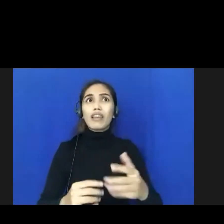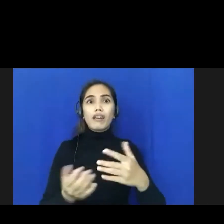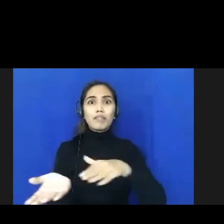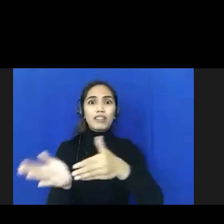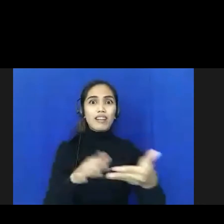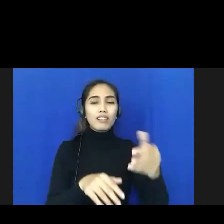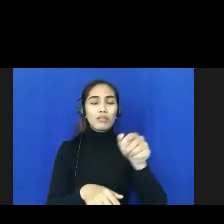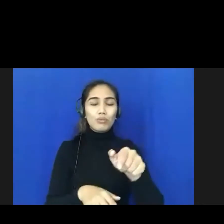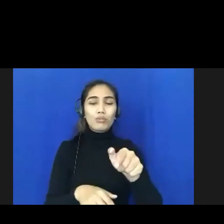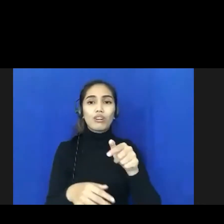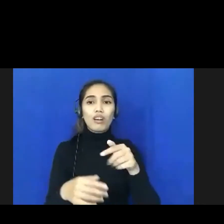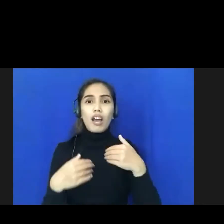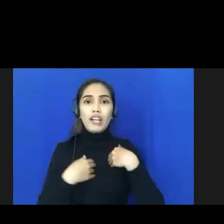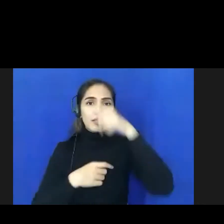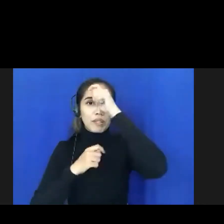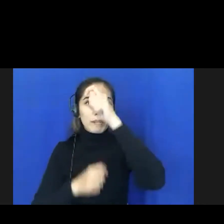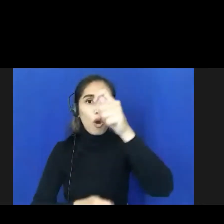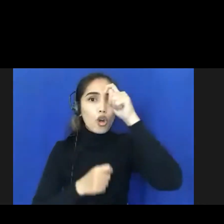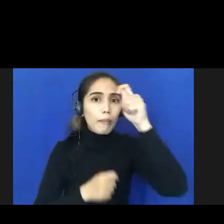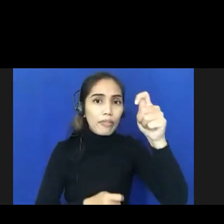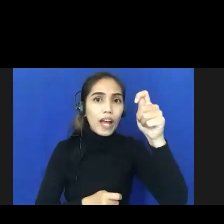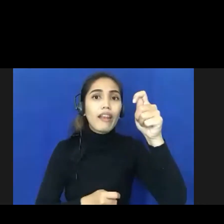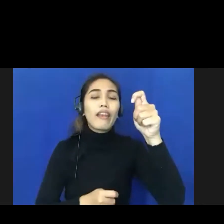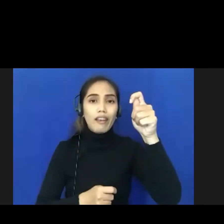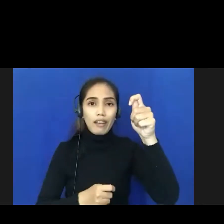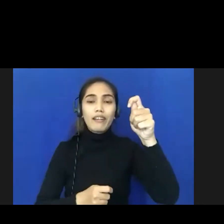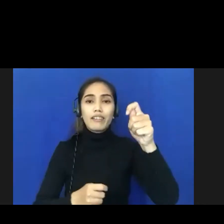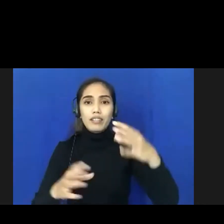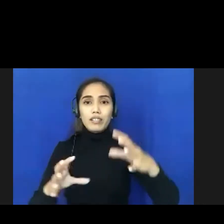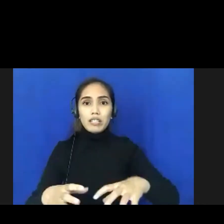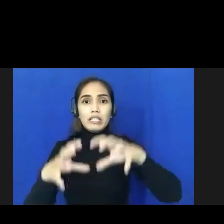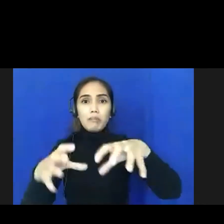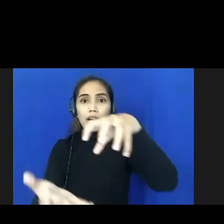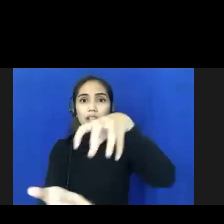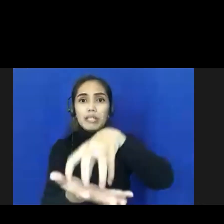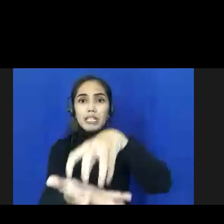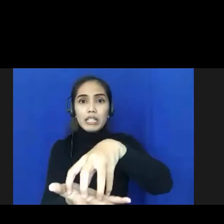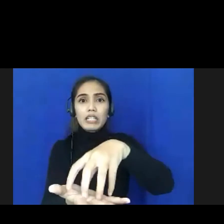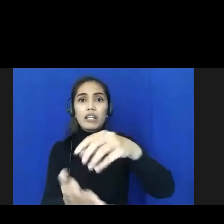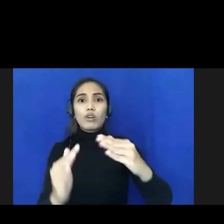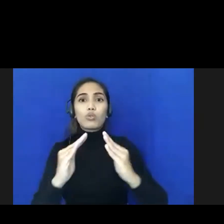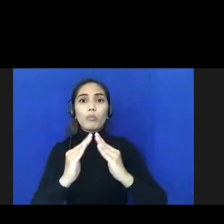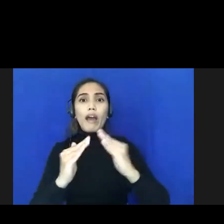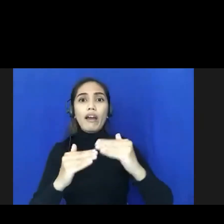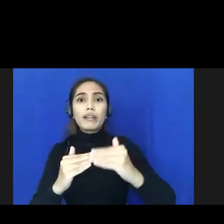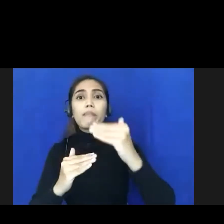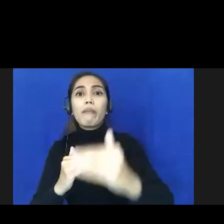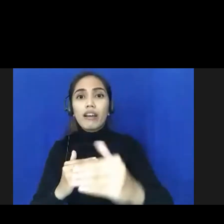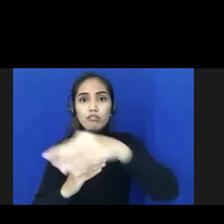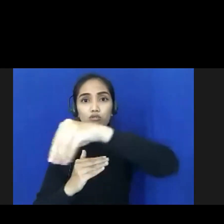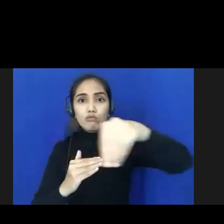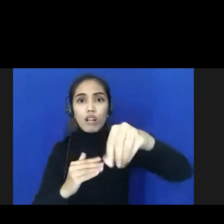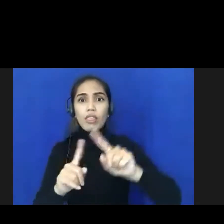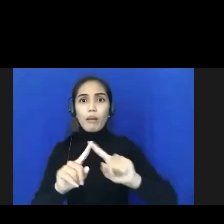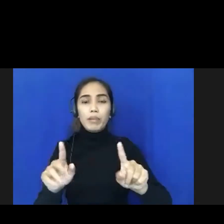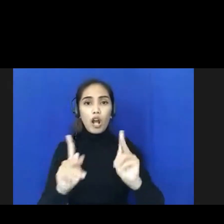ada penghormatan ditempatkan di kubur di depan rumah nah tetapi kalau COVID